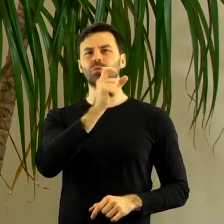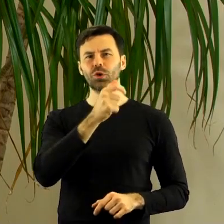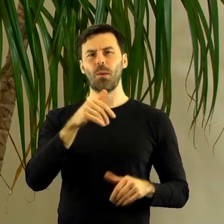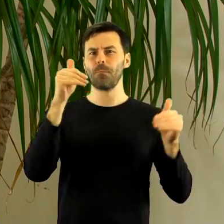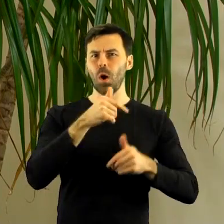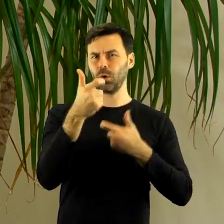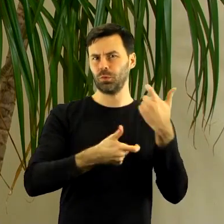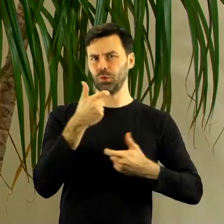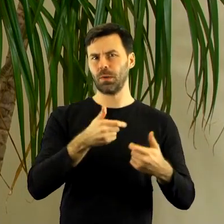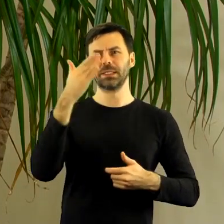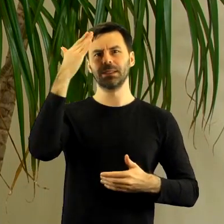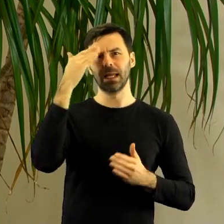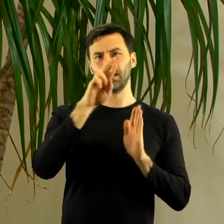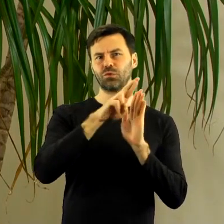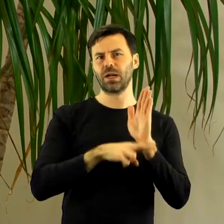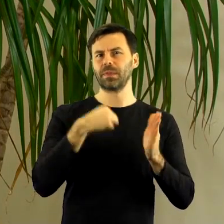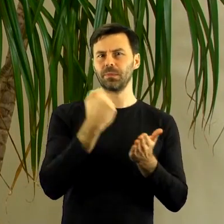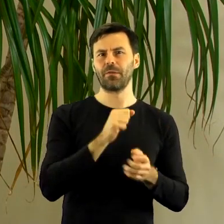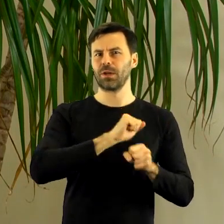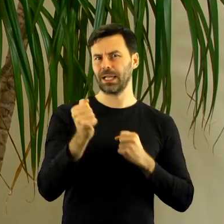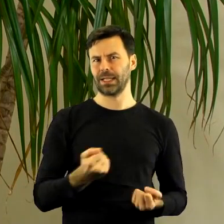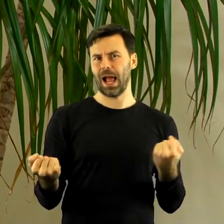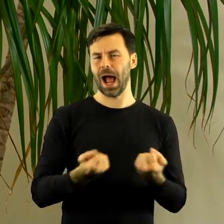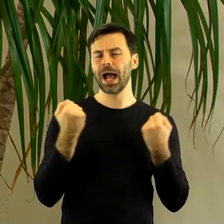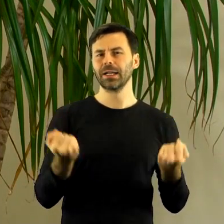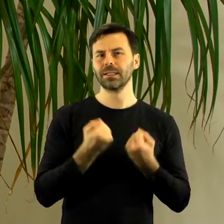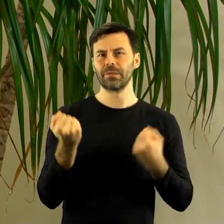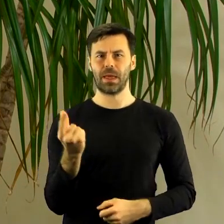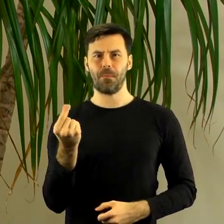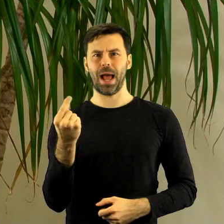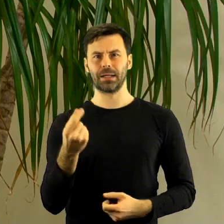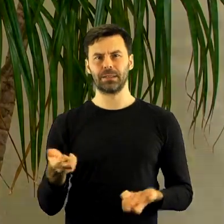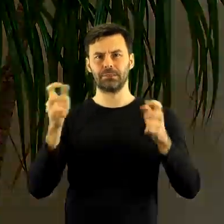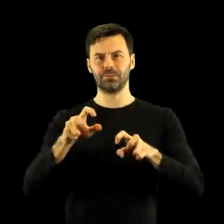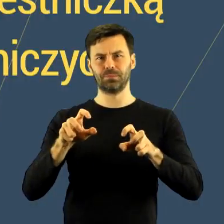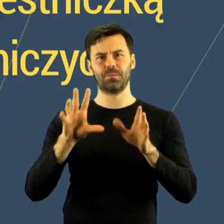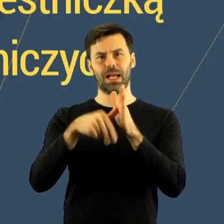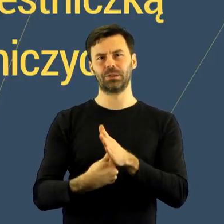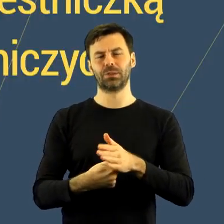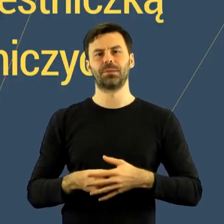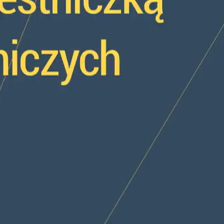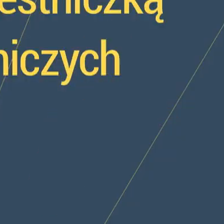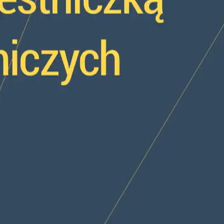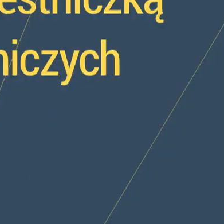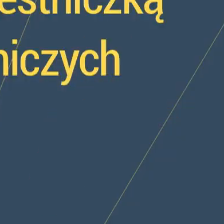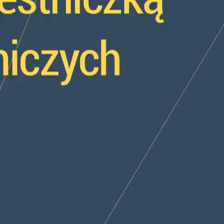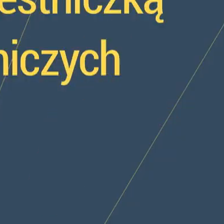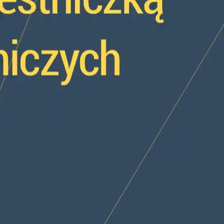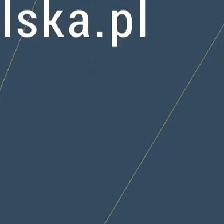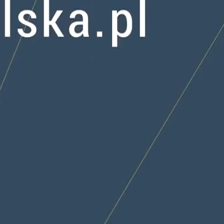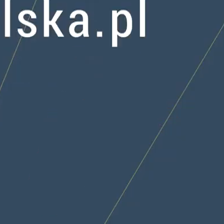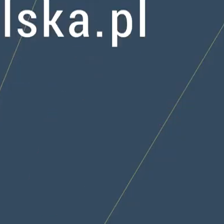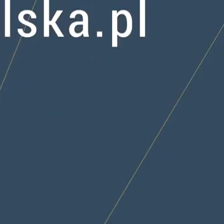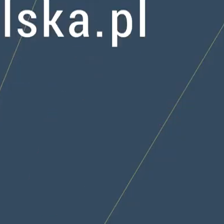tam każde własne interesy, tylko, że naprawdę jest cel dobre, fajne miasto. Żeby to zaistniało, muszą też być mieszkańcy,